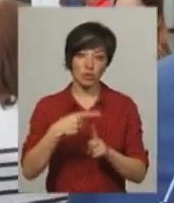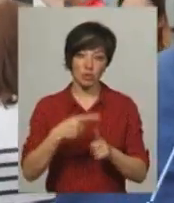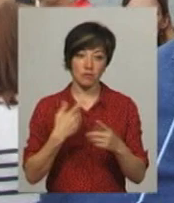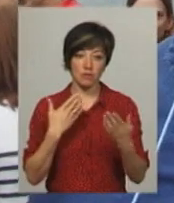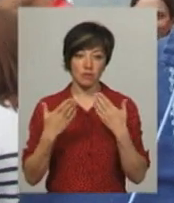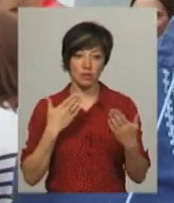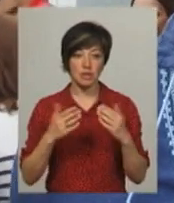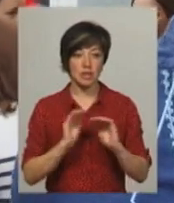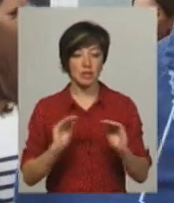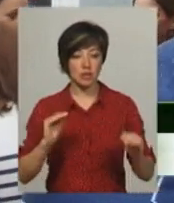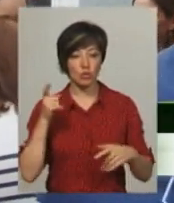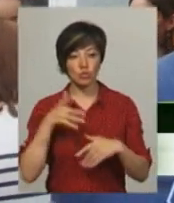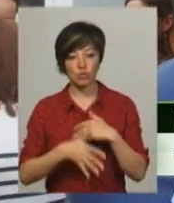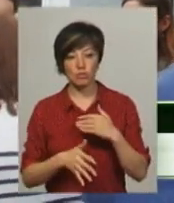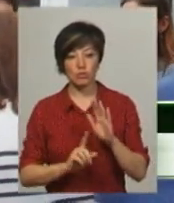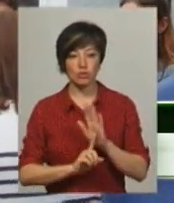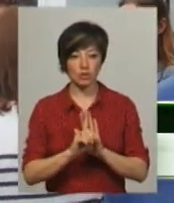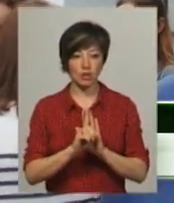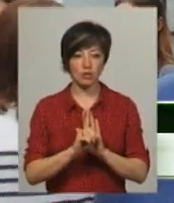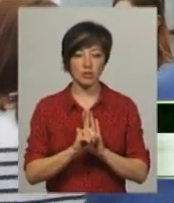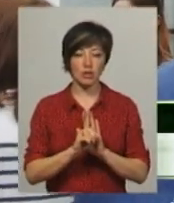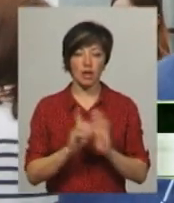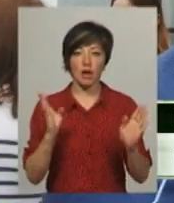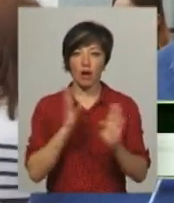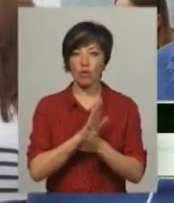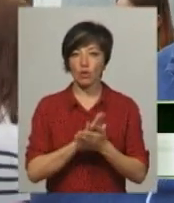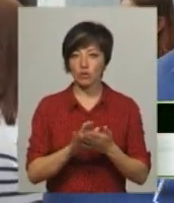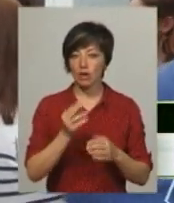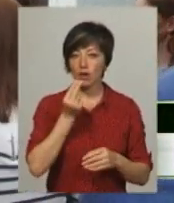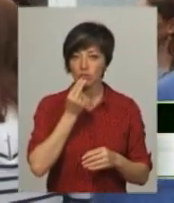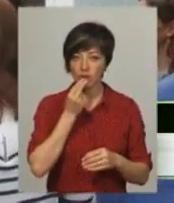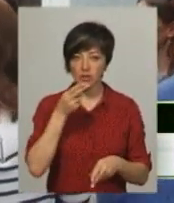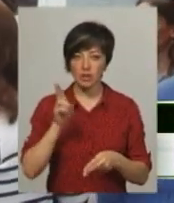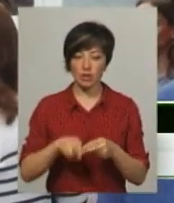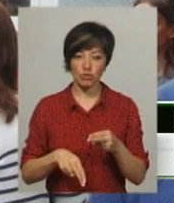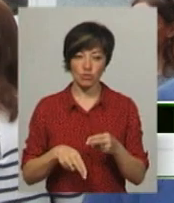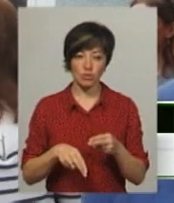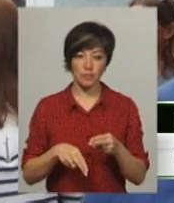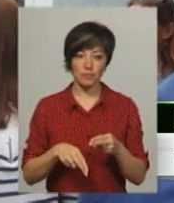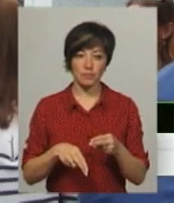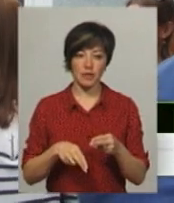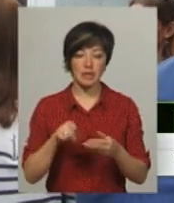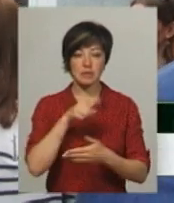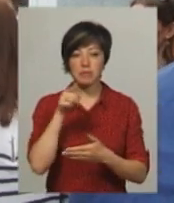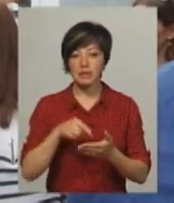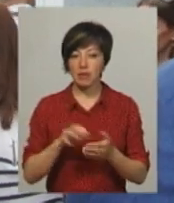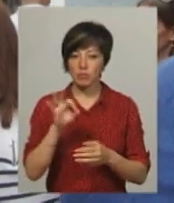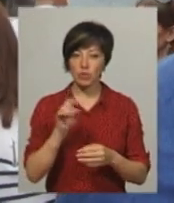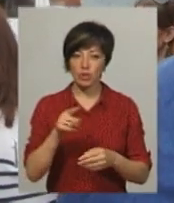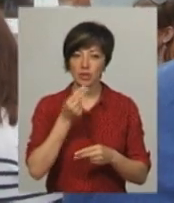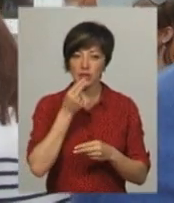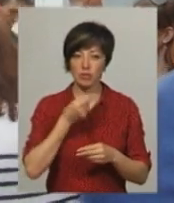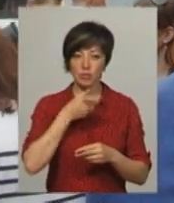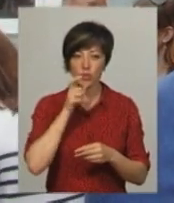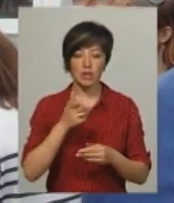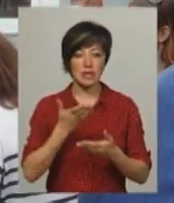розуміють, починаючи від екологічного харчування, закінчуючи з запитаннями про те, що вони їдять, п